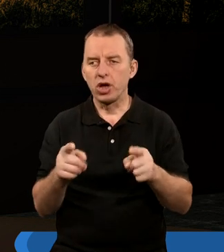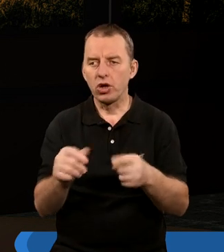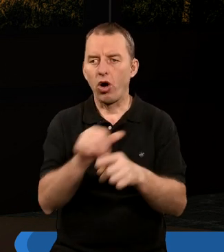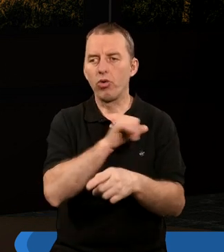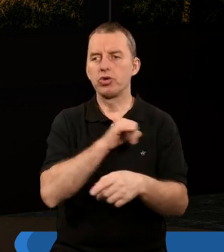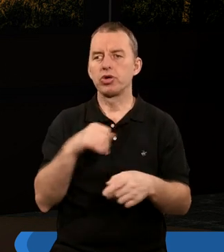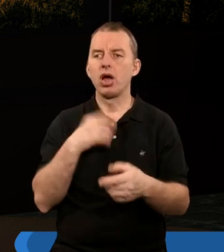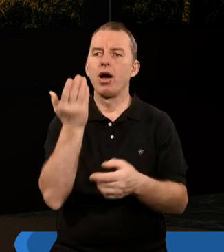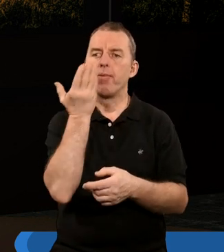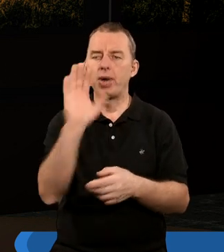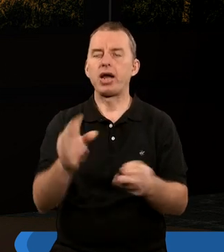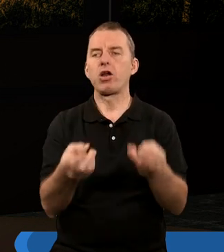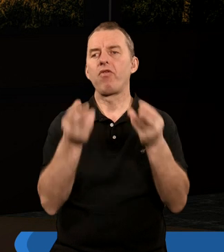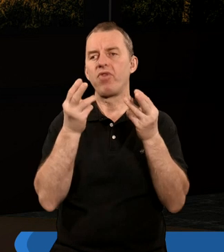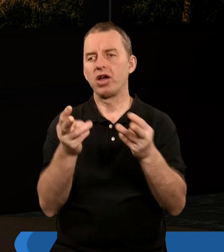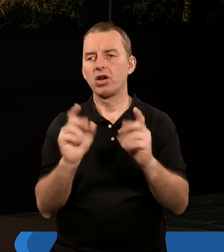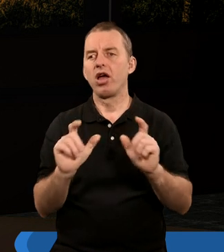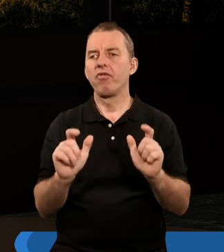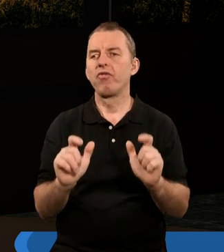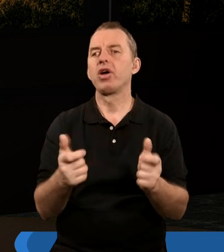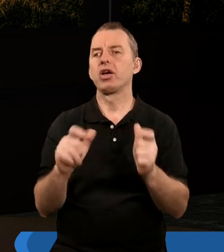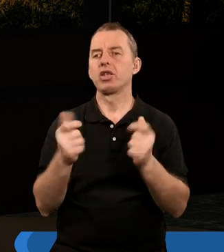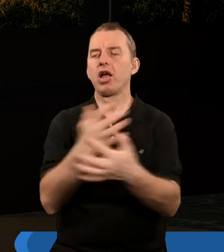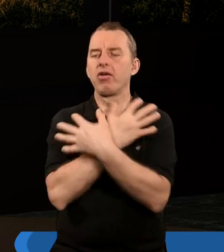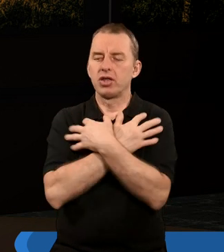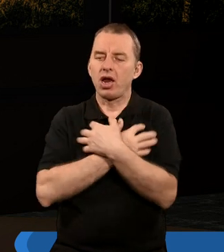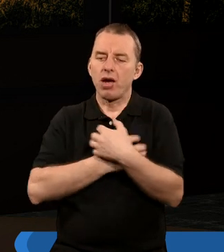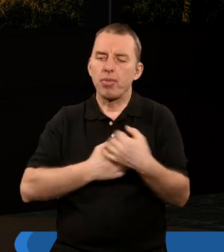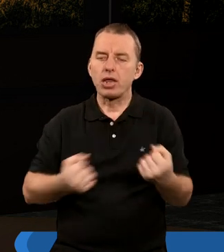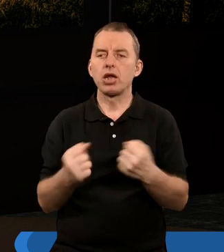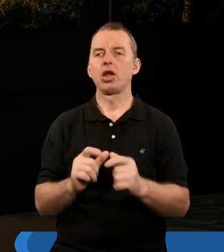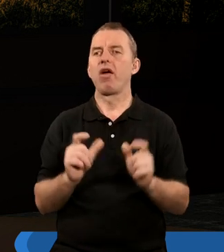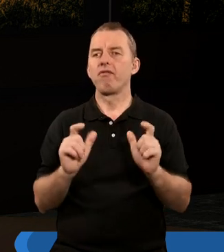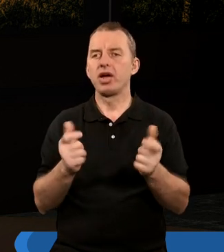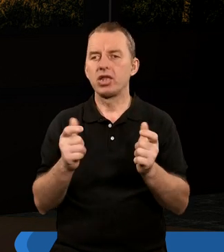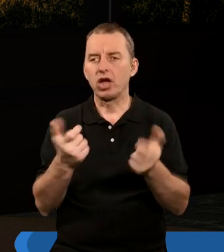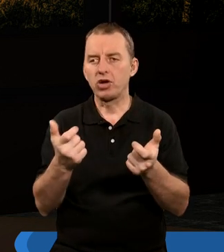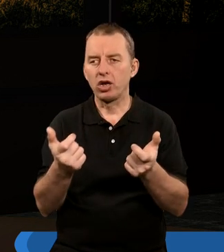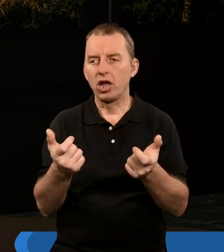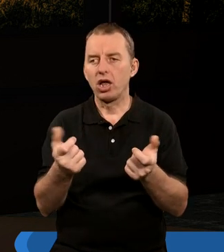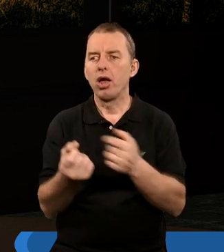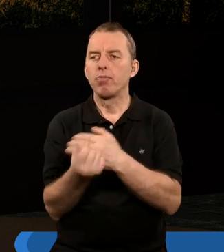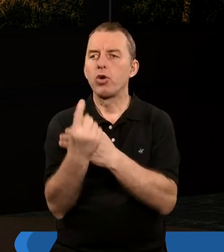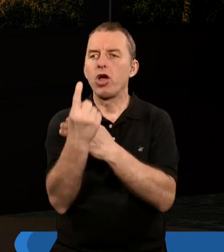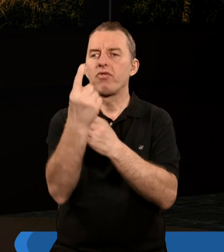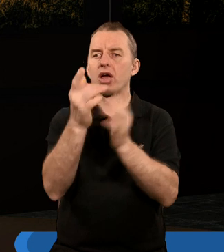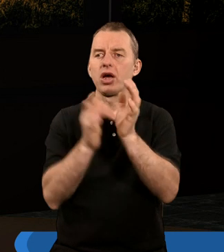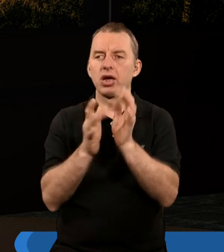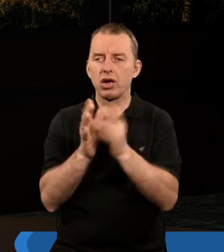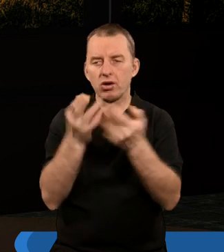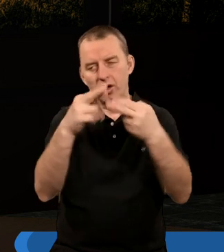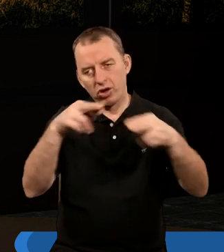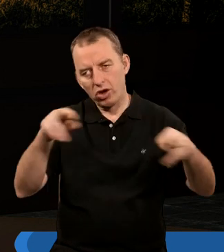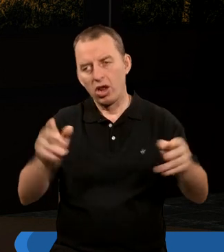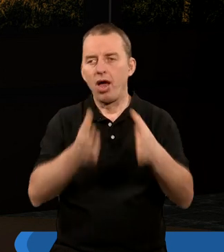bardzo ważne wydarzenia, bardzo dramatyczne wydarzenia, pojawia się Chrystus w różnego